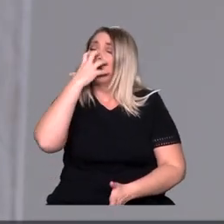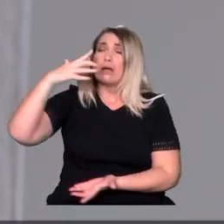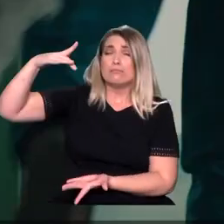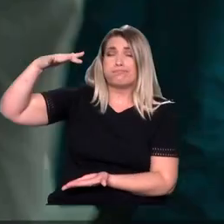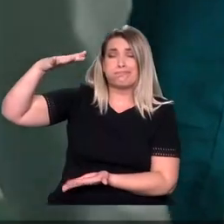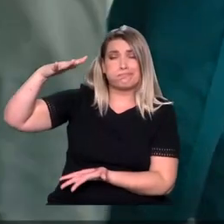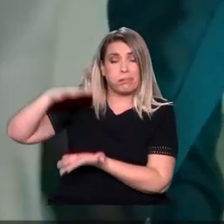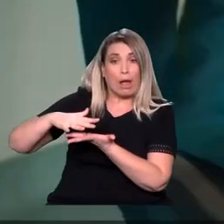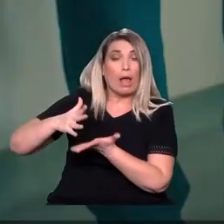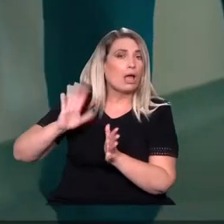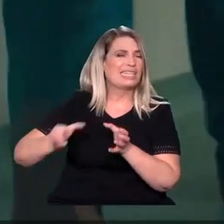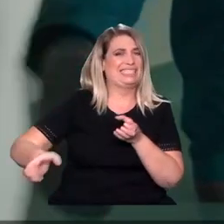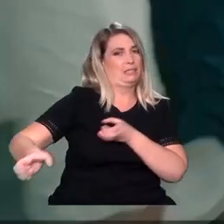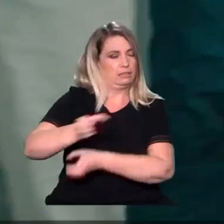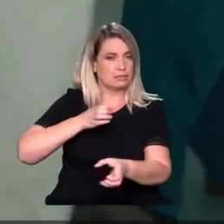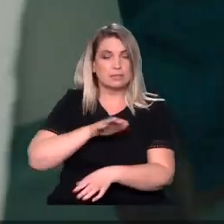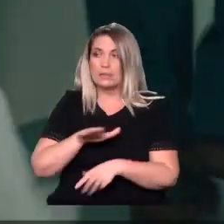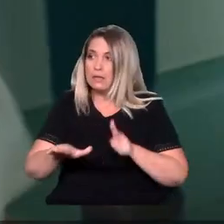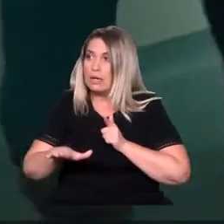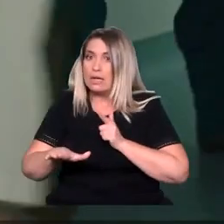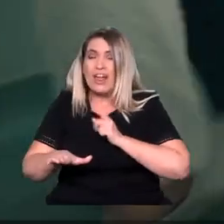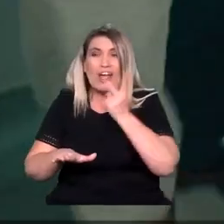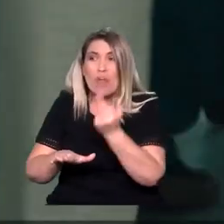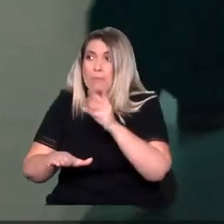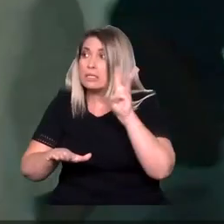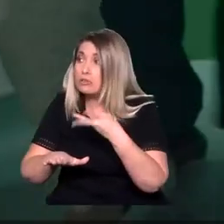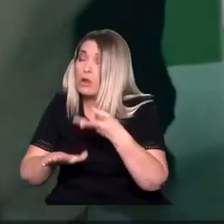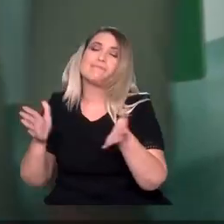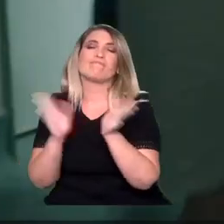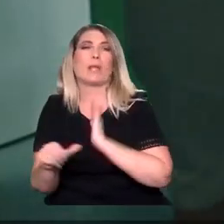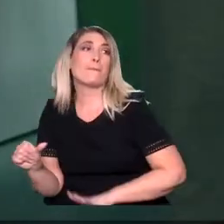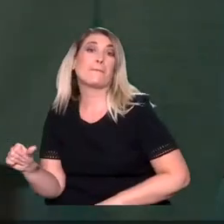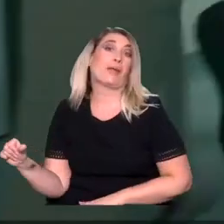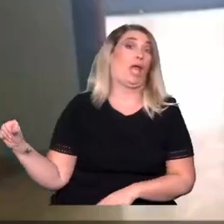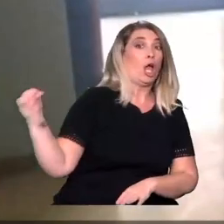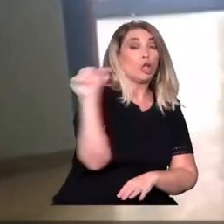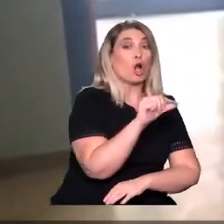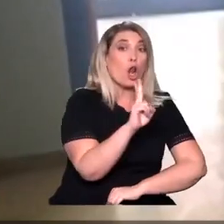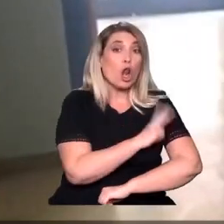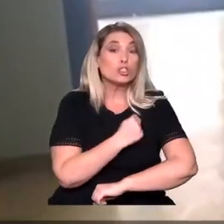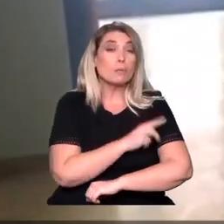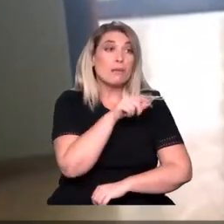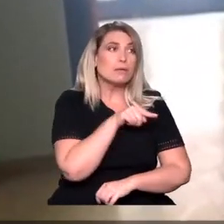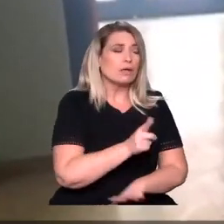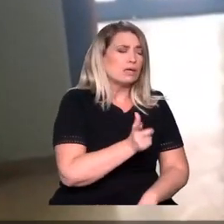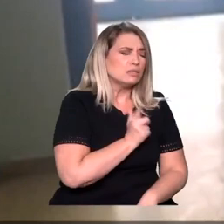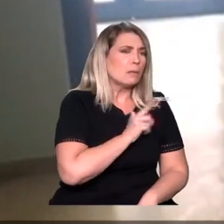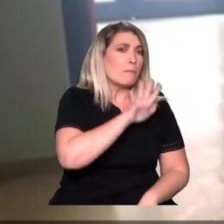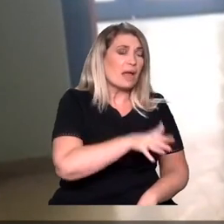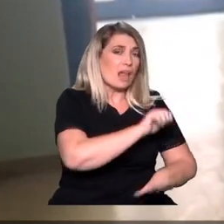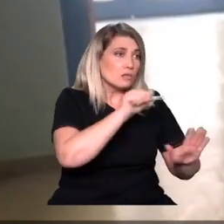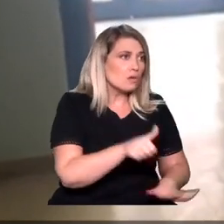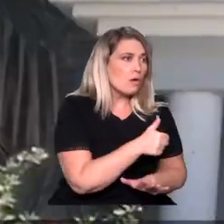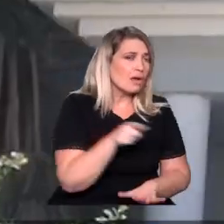αντικατασταθεί. Αφού επέστρεψαν στο νοσοκομείο Καρπάθου, ο άνδρας έμεινε πέντε με έξι ώρες να περιμένει, καθώς τόσο χρειάστηκε για να